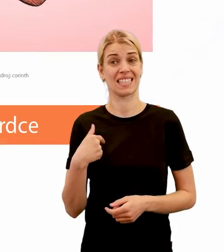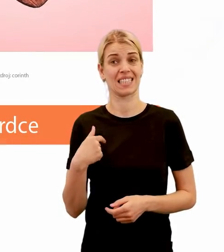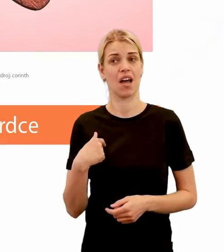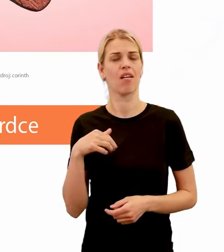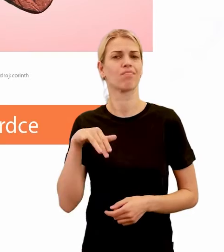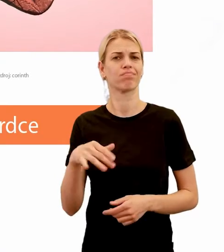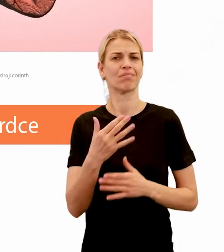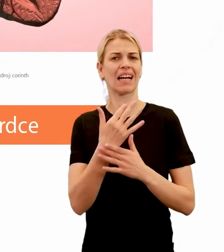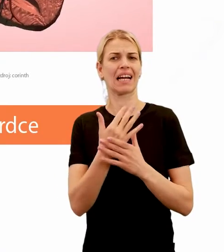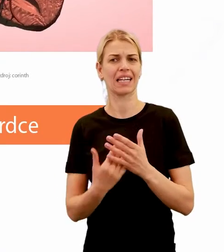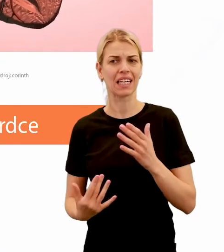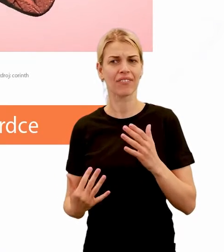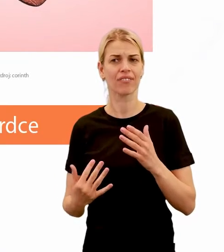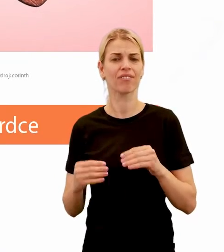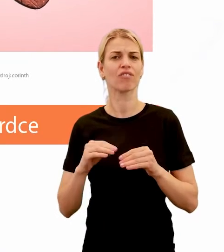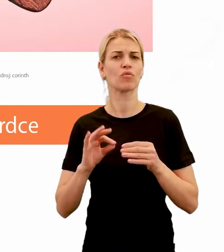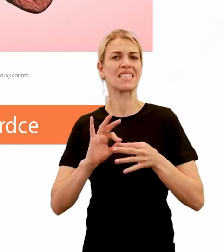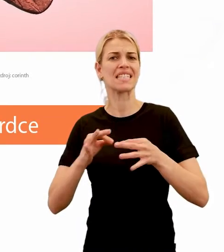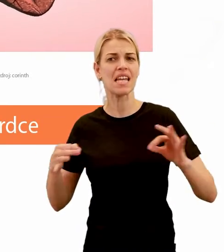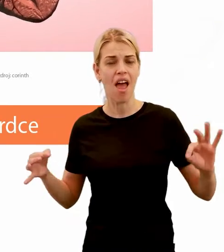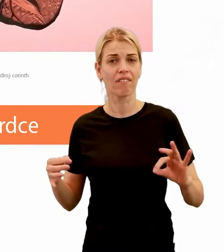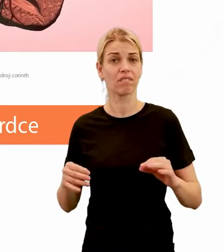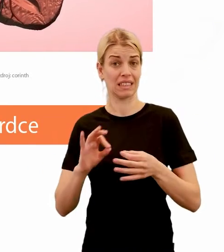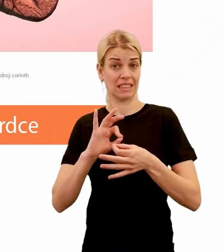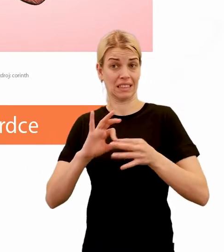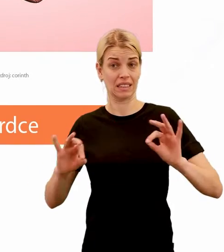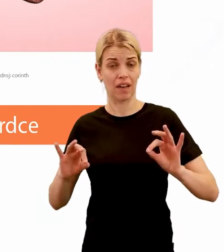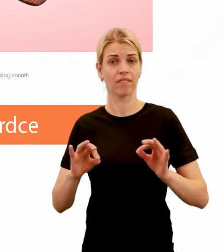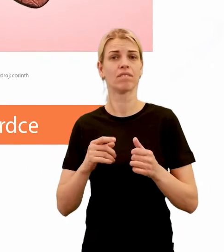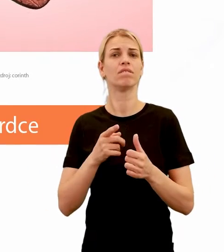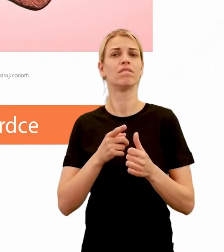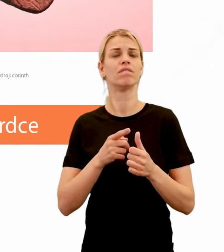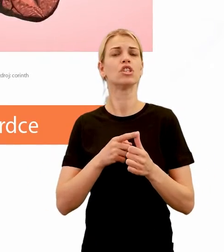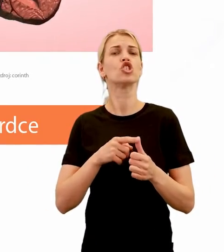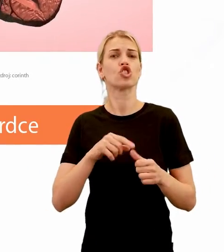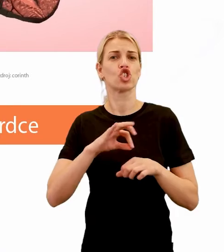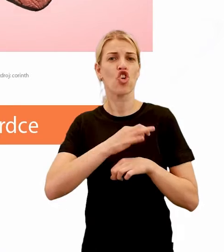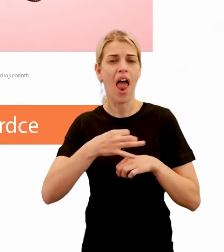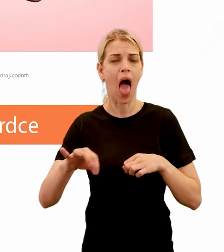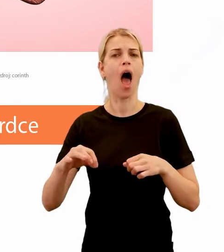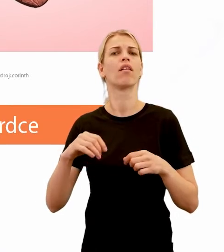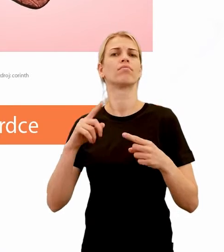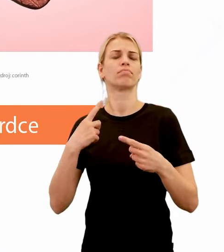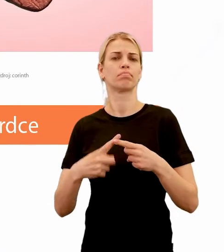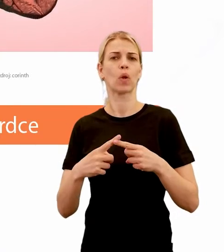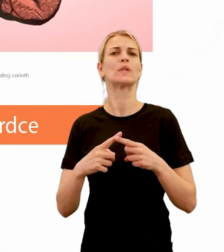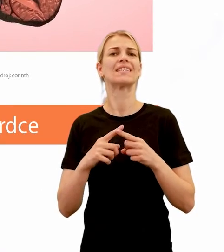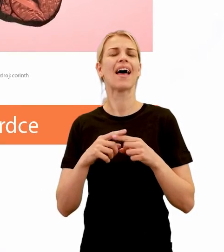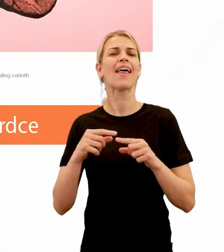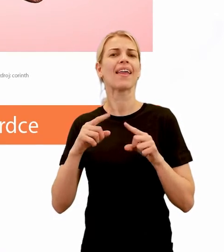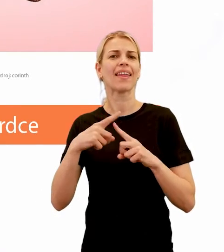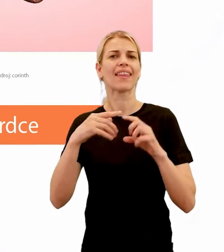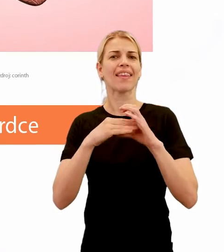krv prostredníctvom ciev a cievy rozdelujeme na žily, tepny a najtenšie vlásočnice.